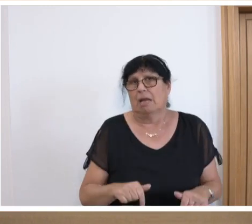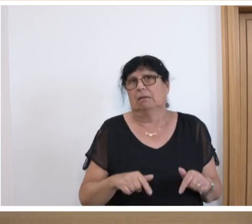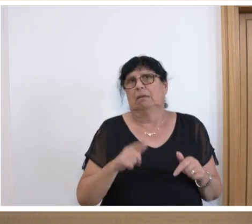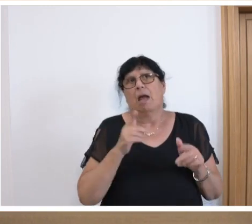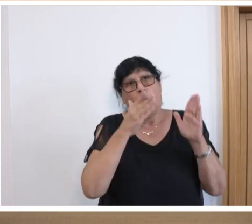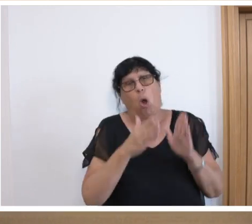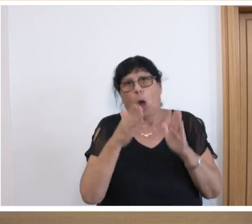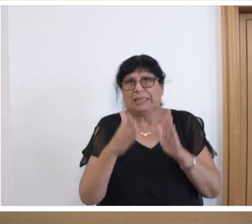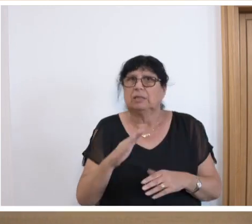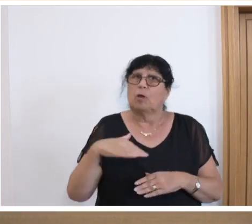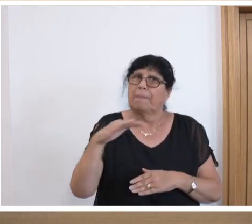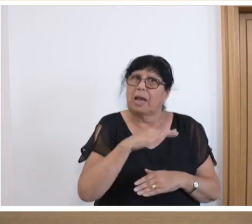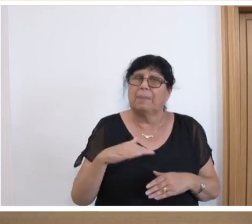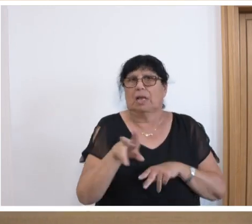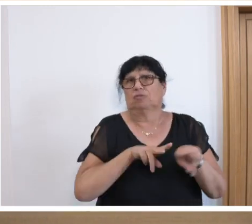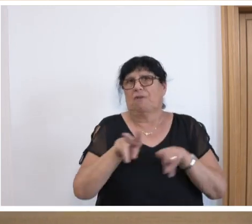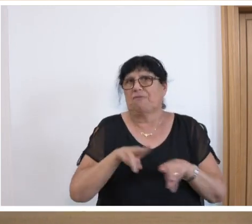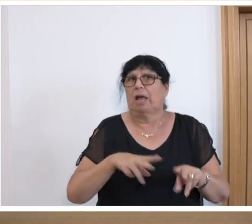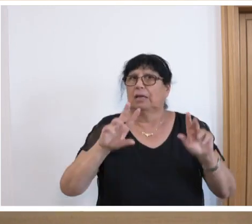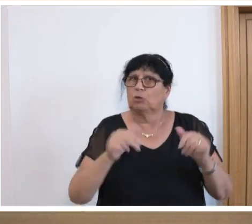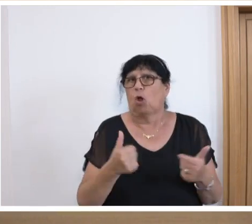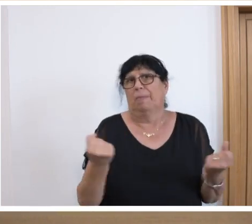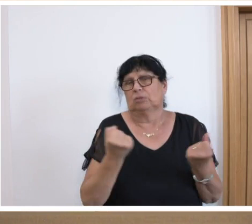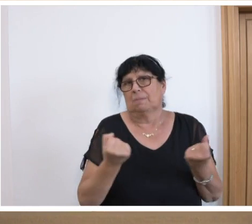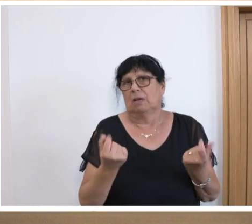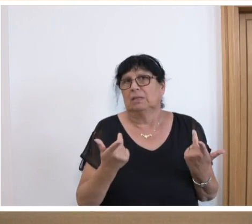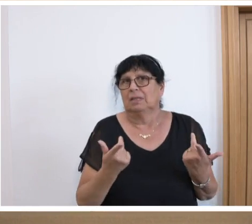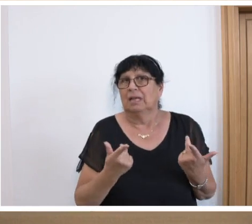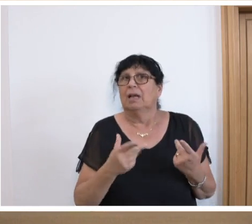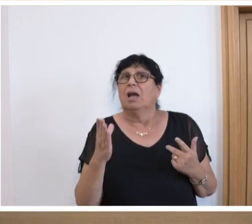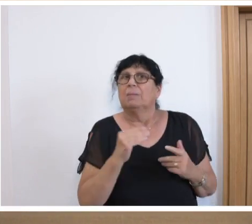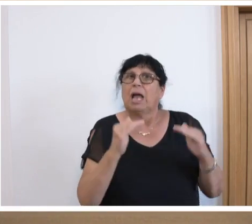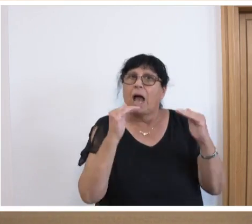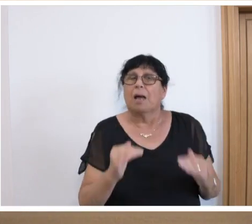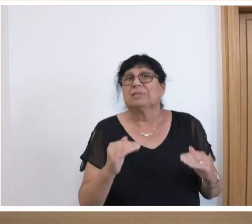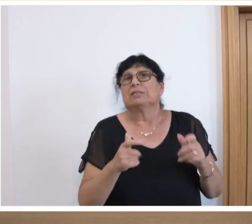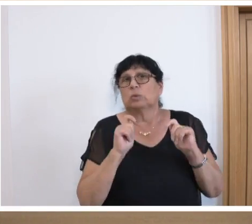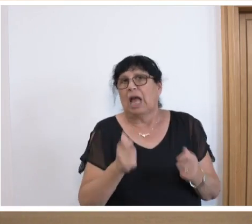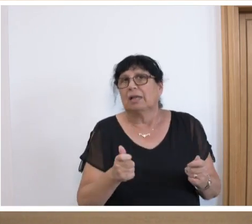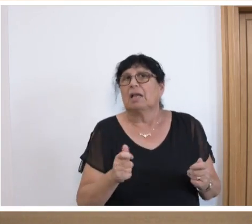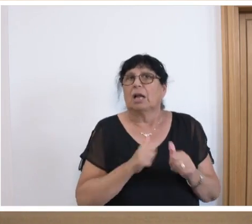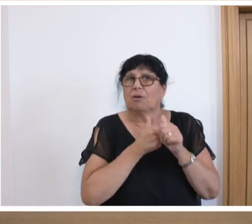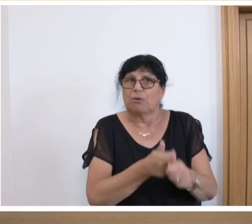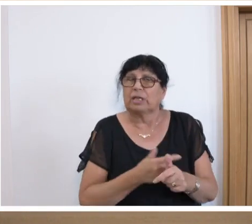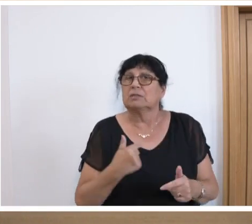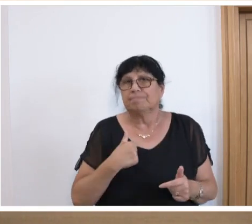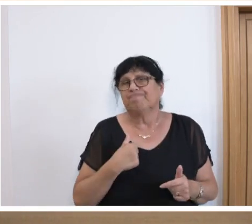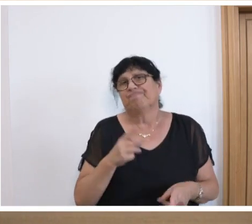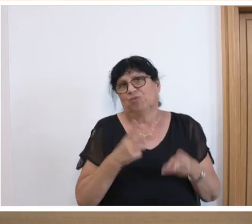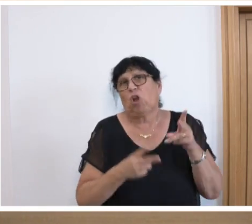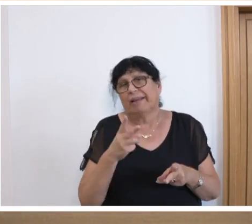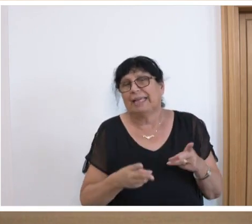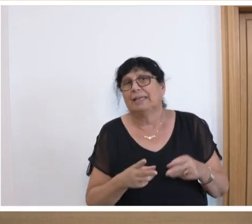ordentliches parlamentarisches Verfahren noch mal herzustellen, in dem dem Absetzungsantrag gefolgt werden würde. Das bedauere ich wirklich sehr.